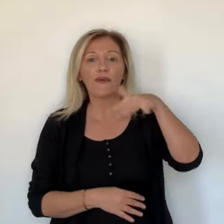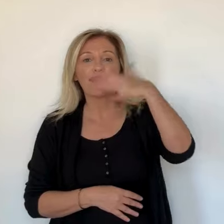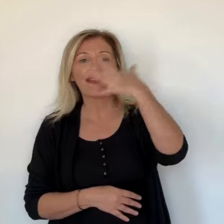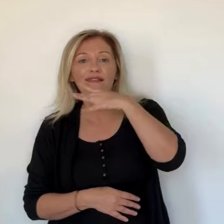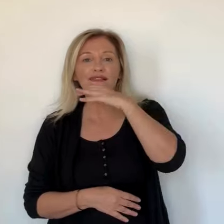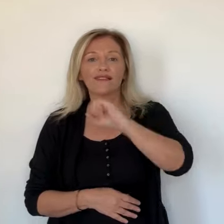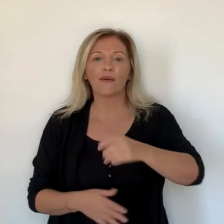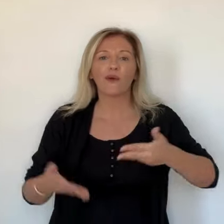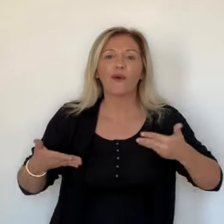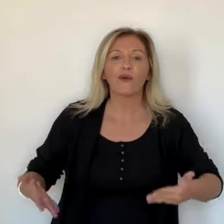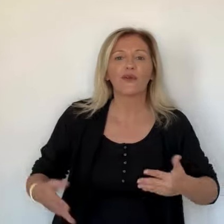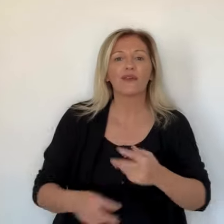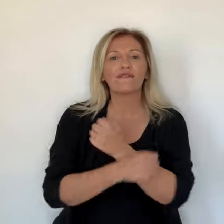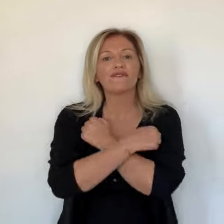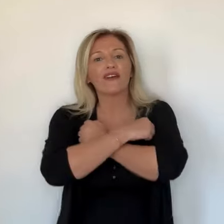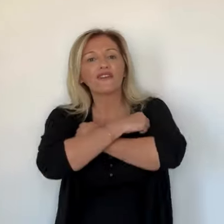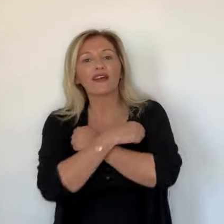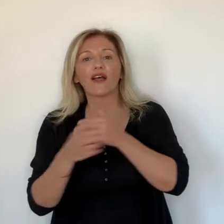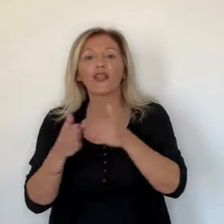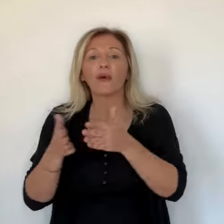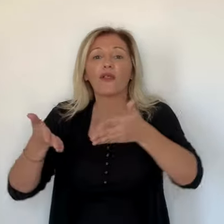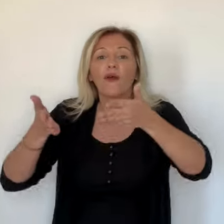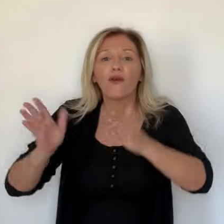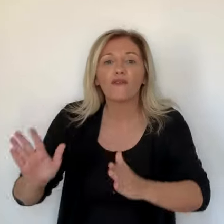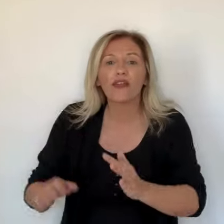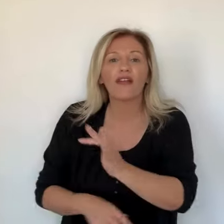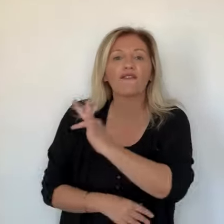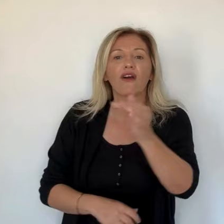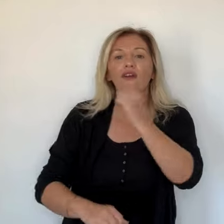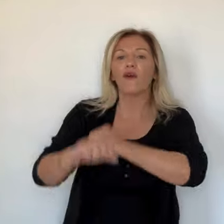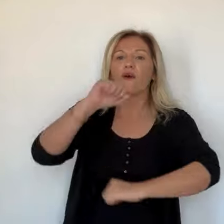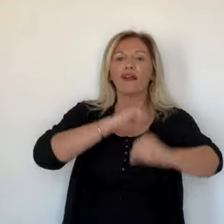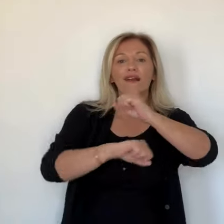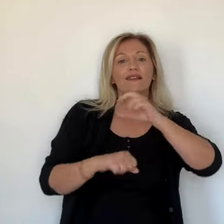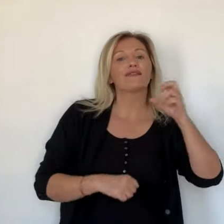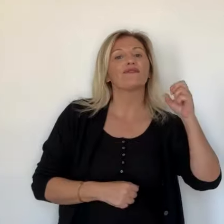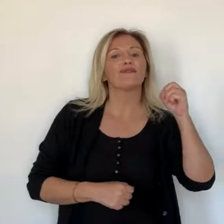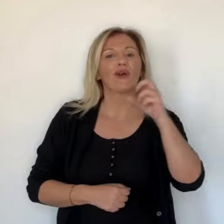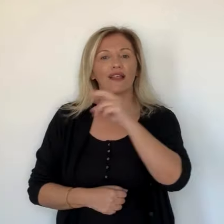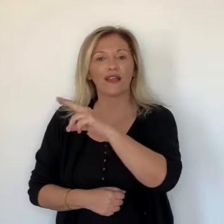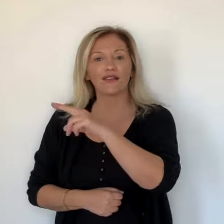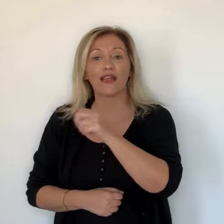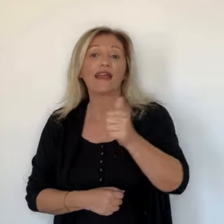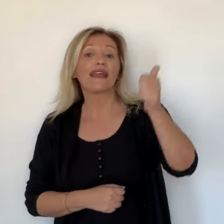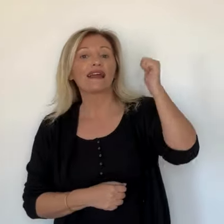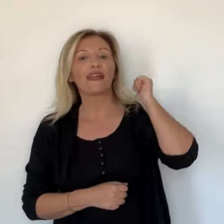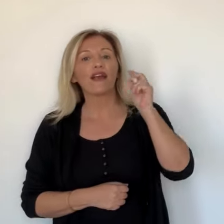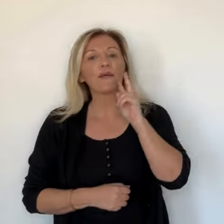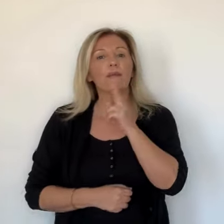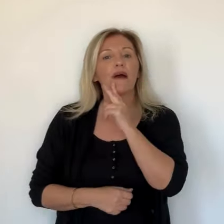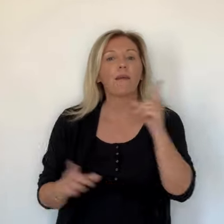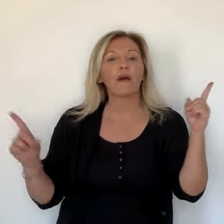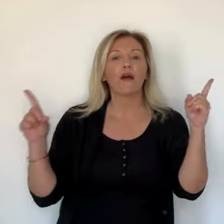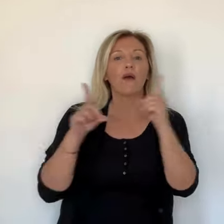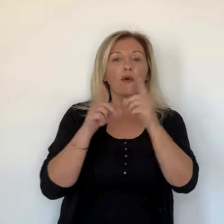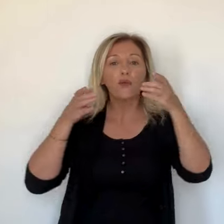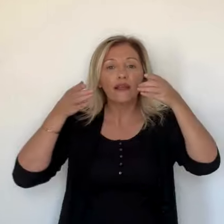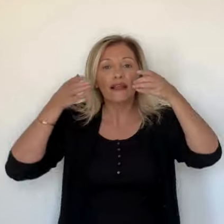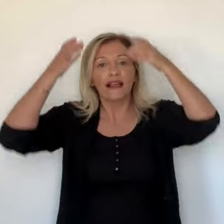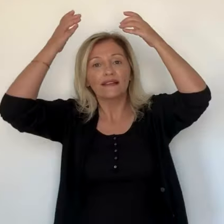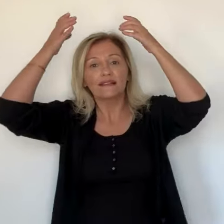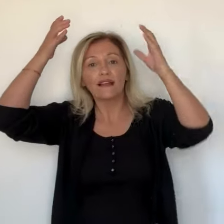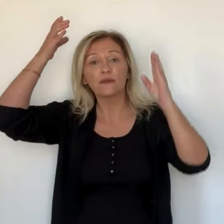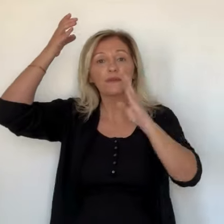Selon nos informations, une demande officielle émanant de la diplomatie vaticane aurait été transmise aujourd'hui à la France pour le 15